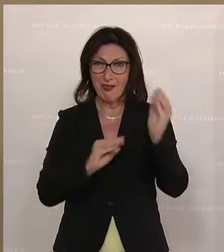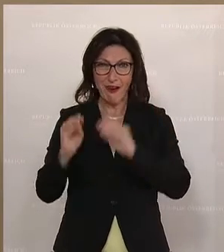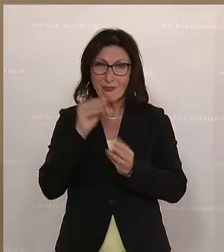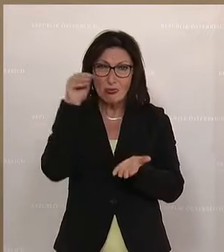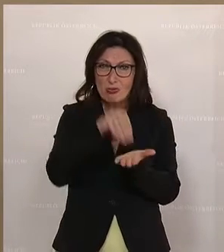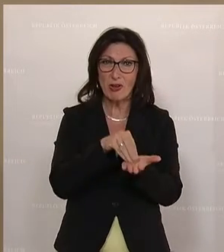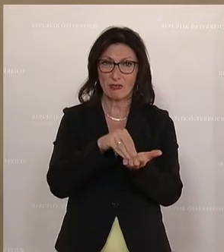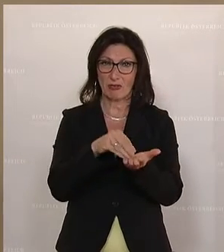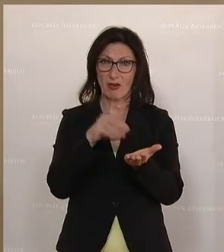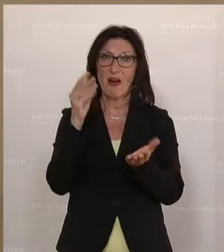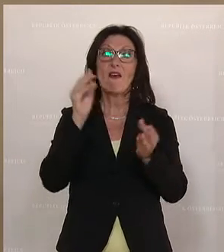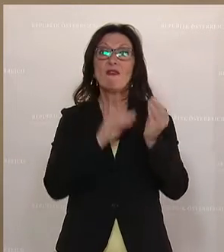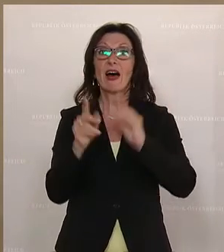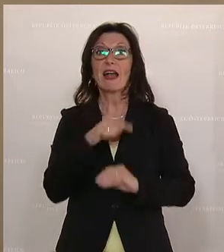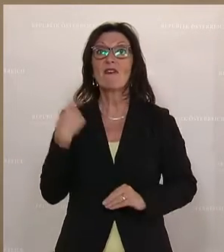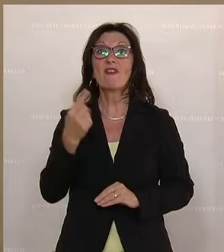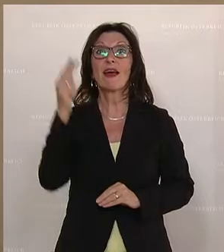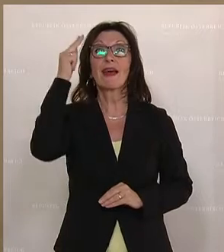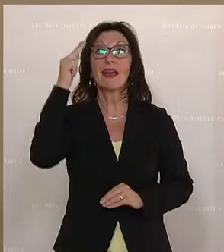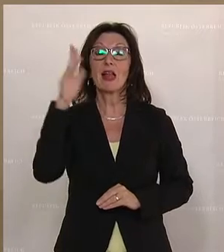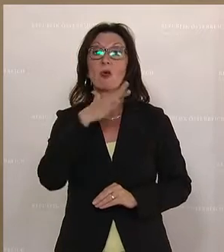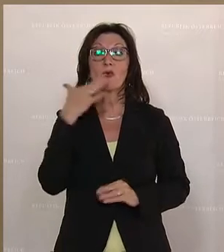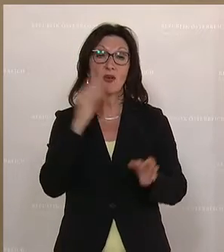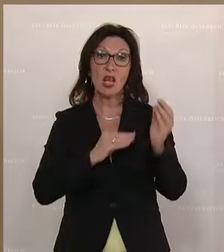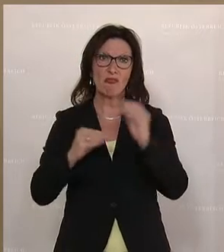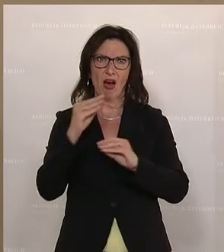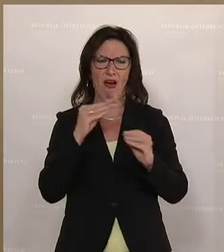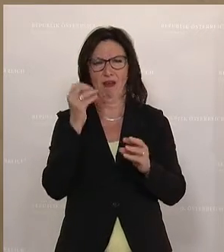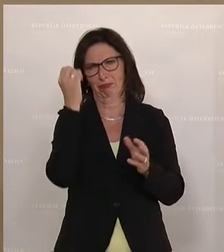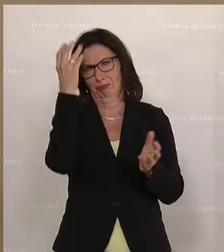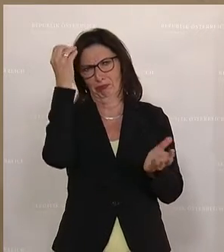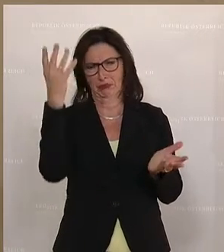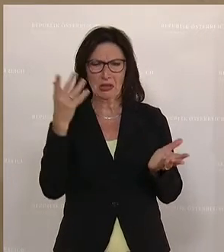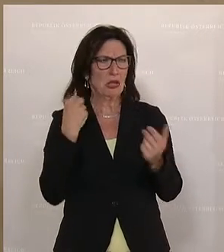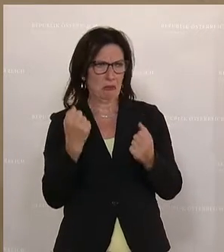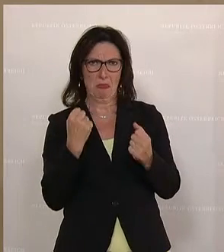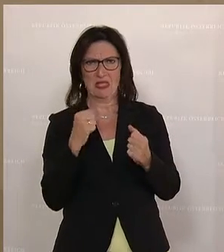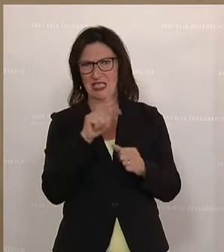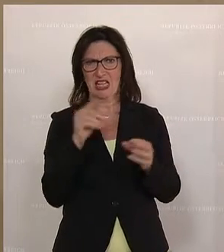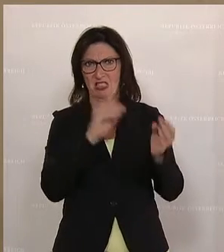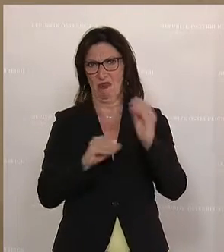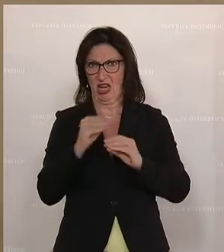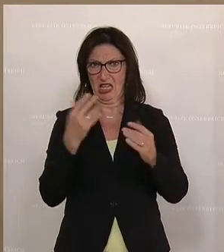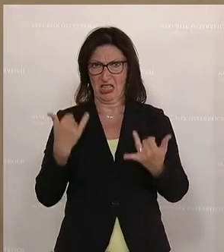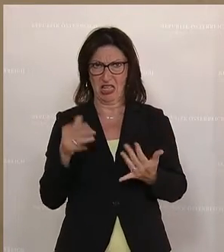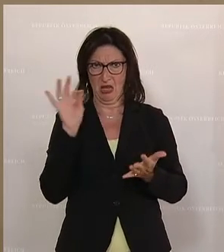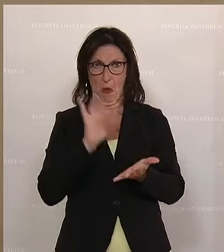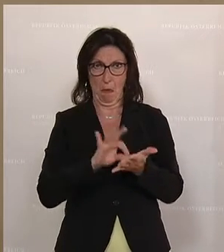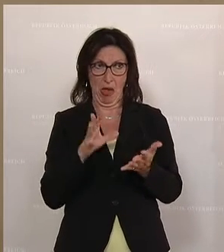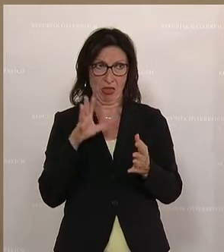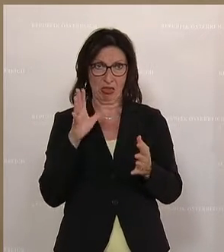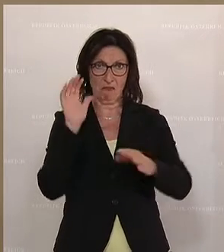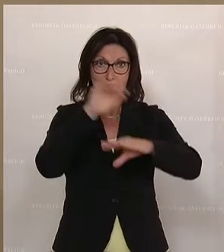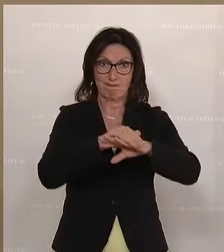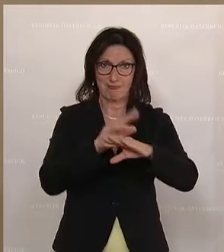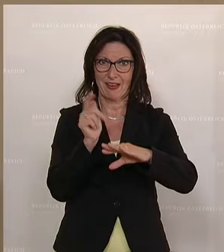zumindest die, die wir kennen. Und da sind viele dabei, die durchaus absurd sind und wo ich mir ziemlich sicher bin, dass wir sie momentan nicht erwischen, weil sie in